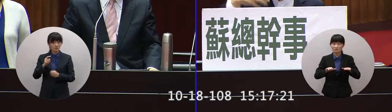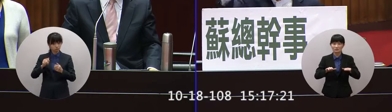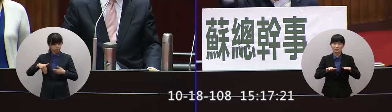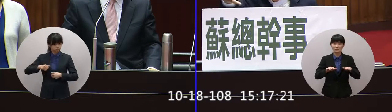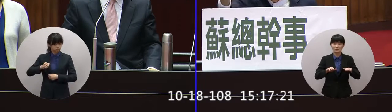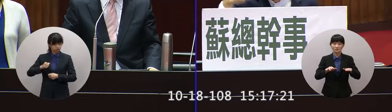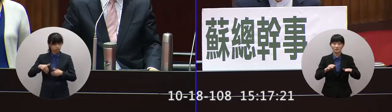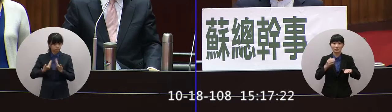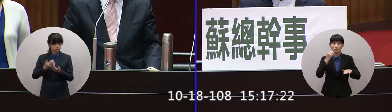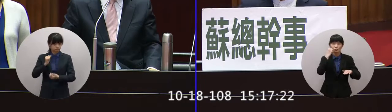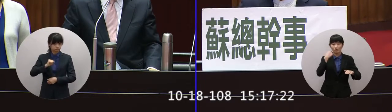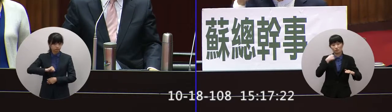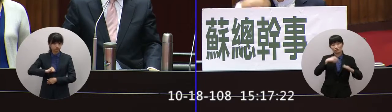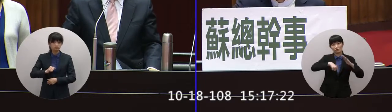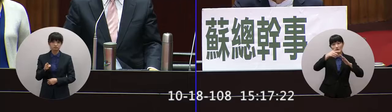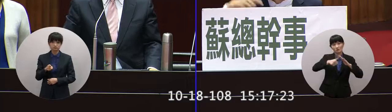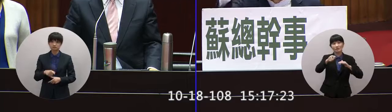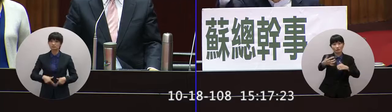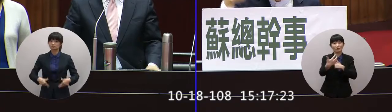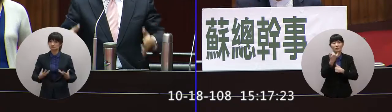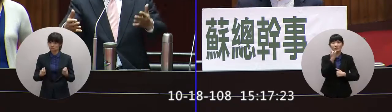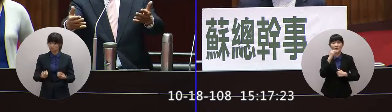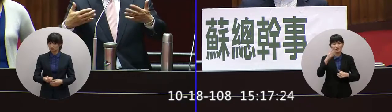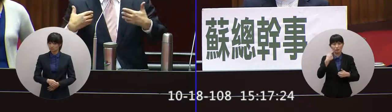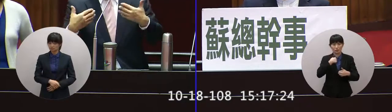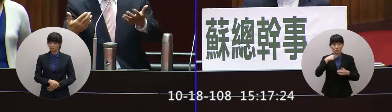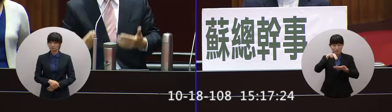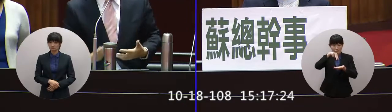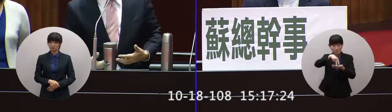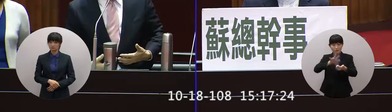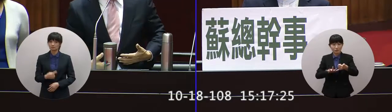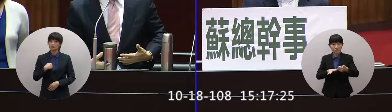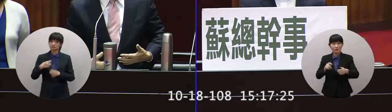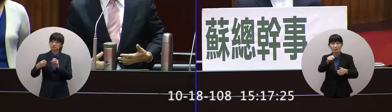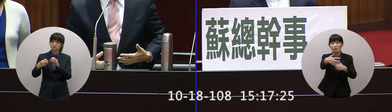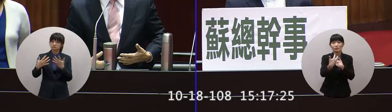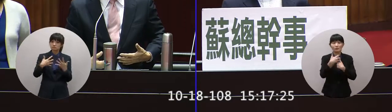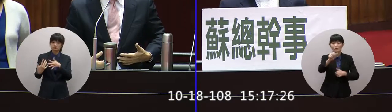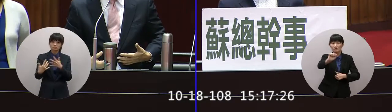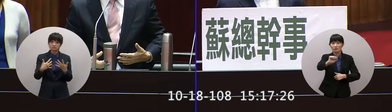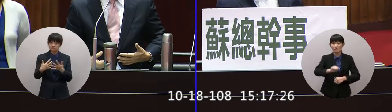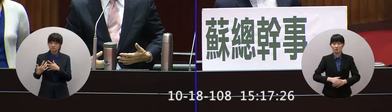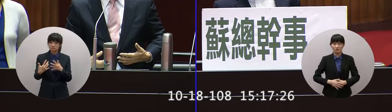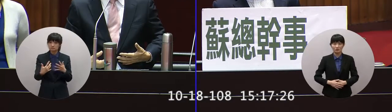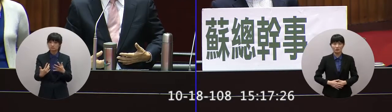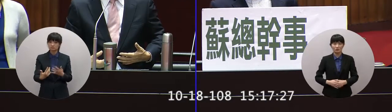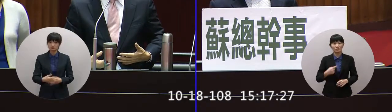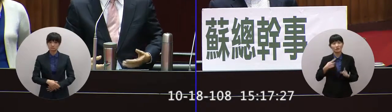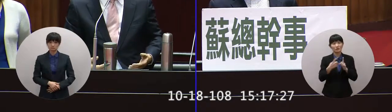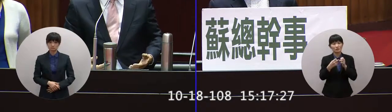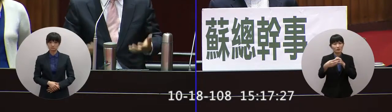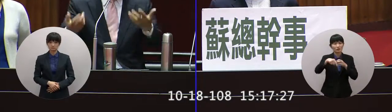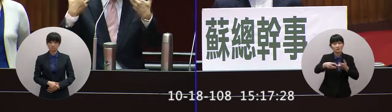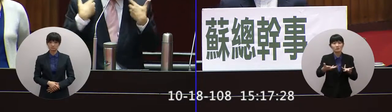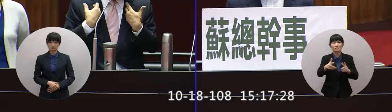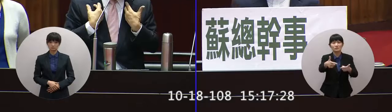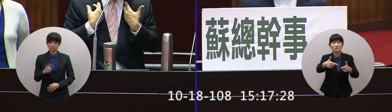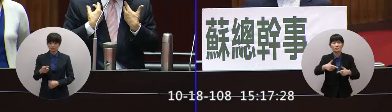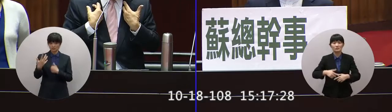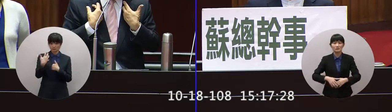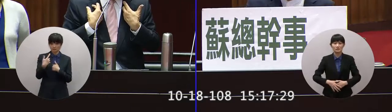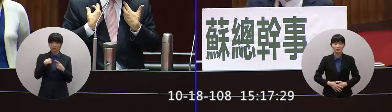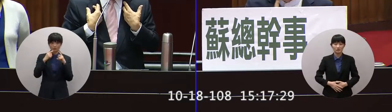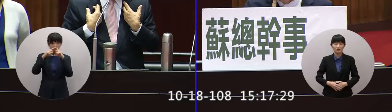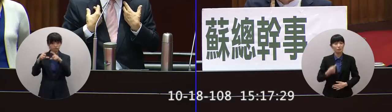我如果我當院長你來問我啦我是立委你不要問我好不好我們不是在對話嗎沒有對話這個啊我沒有問你這個啊你不是要